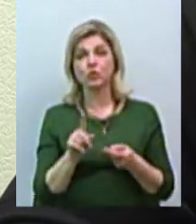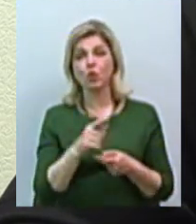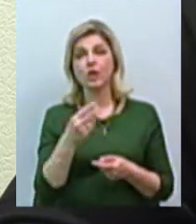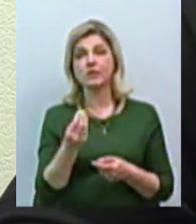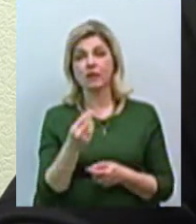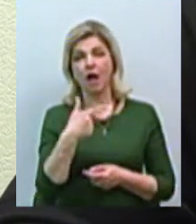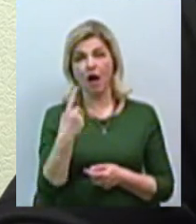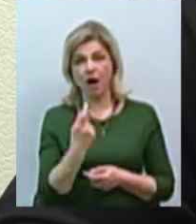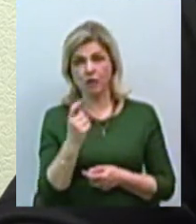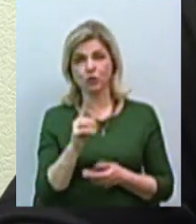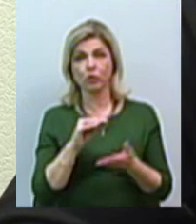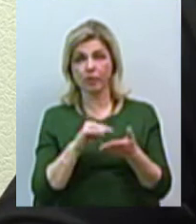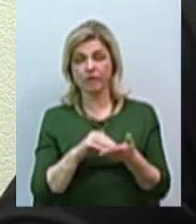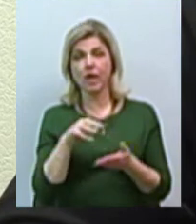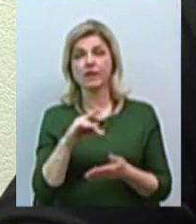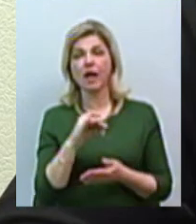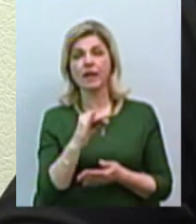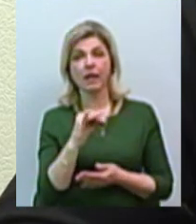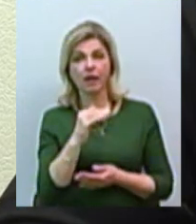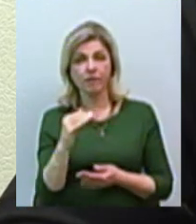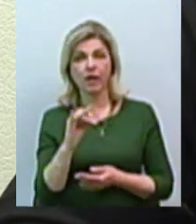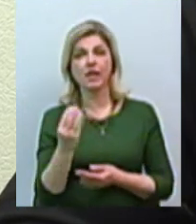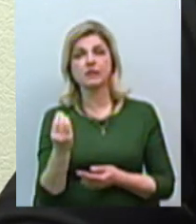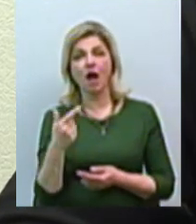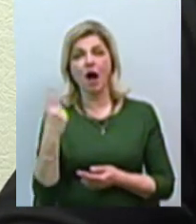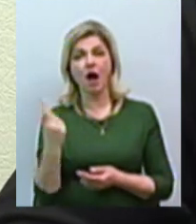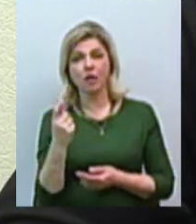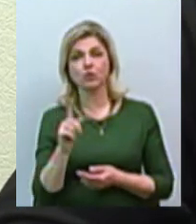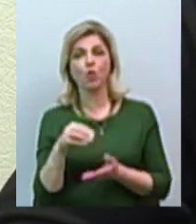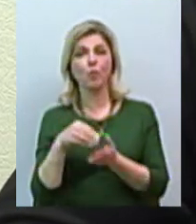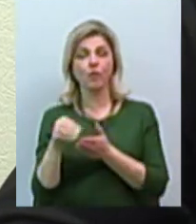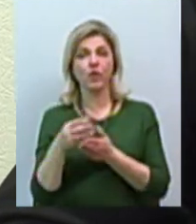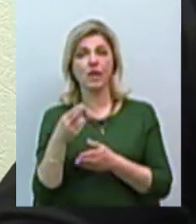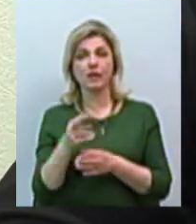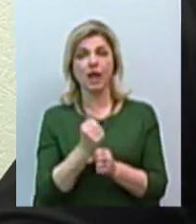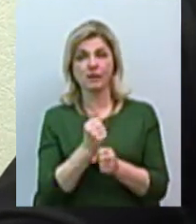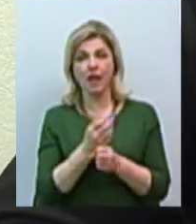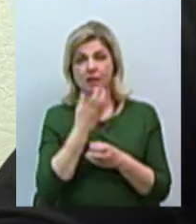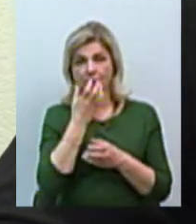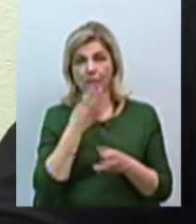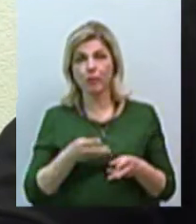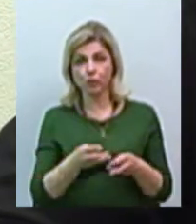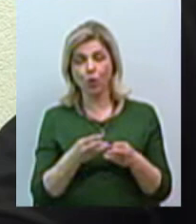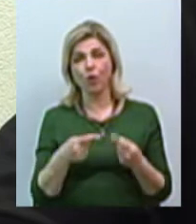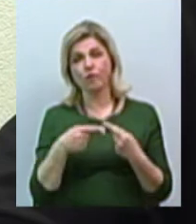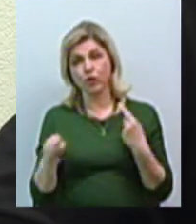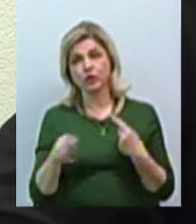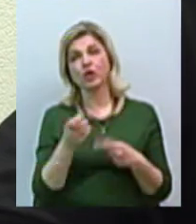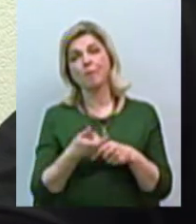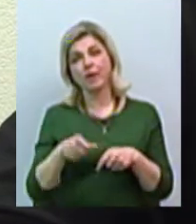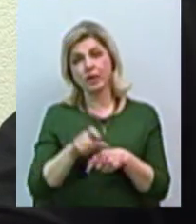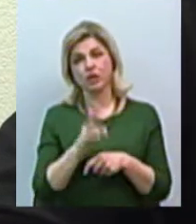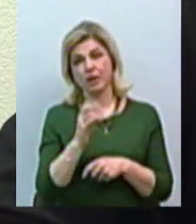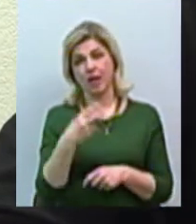газу, що закладена у діючому тарифі, і ціна газу, який придбають для вироблення теплової енергії, відрізняється більше, ніж на